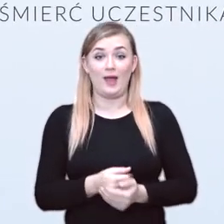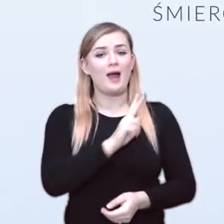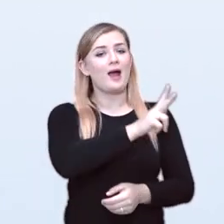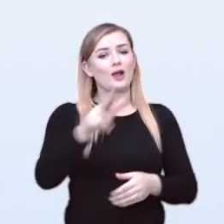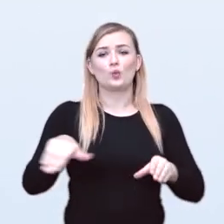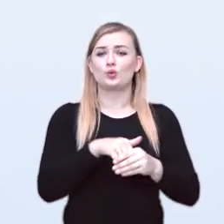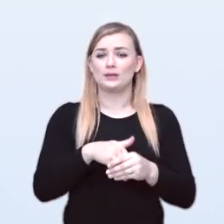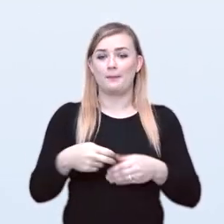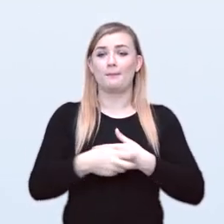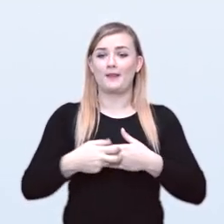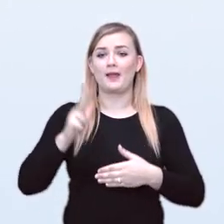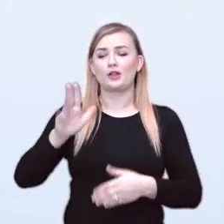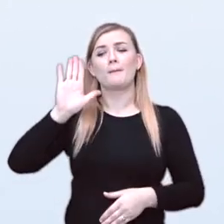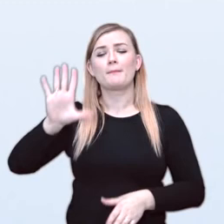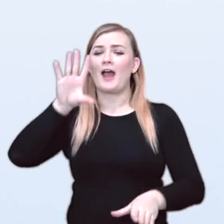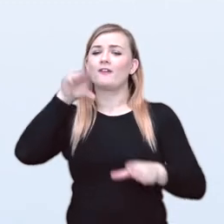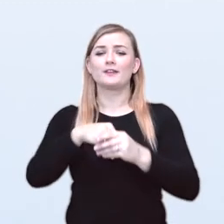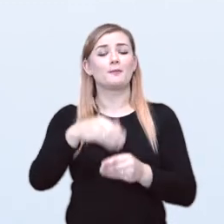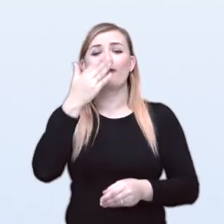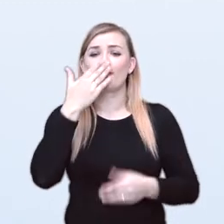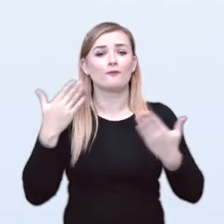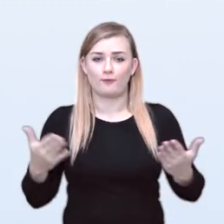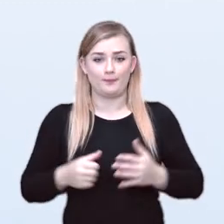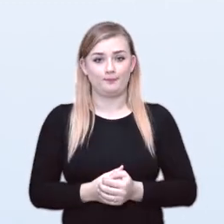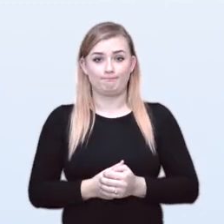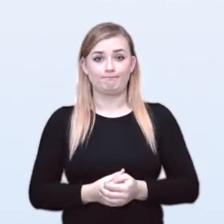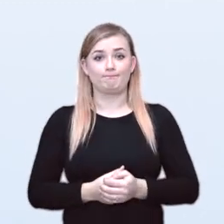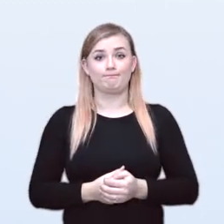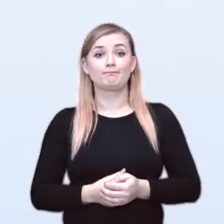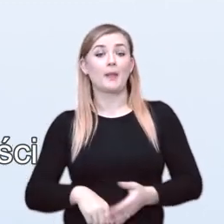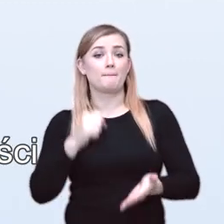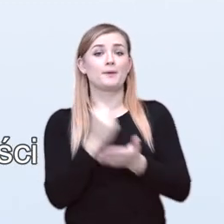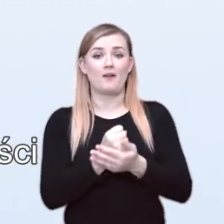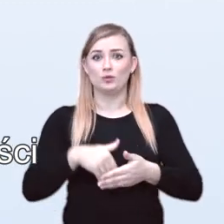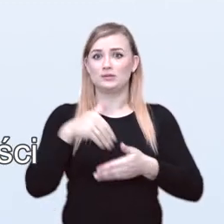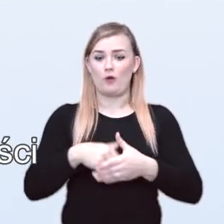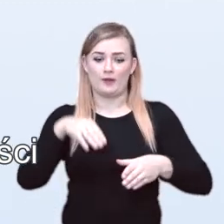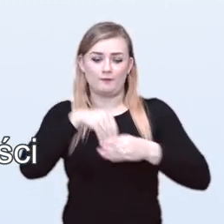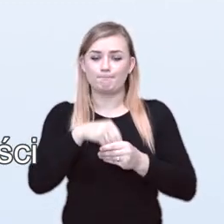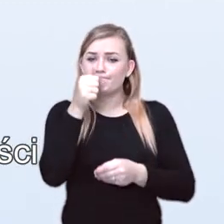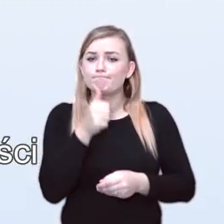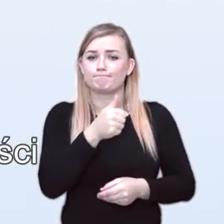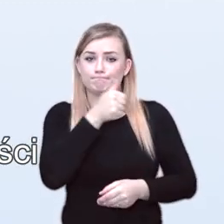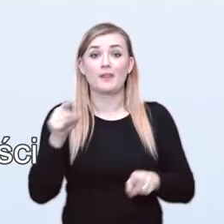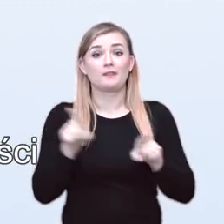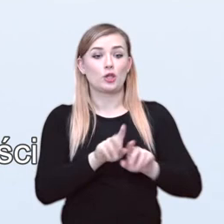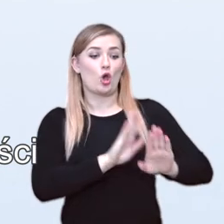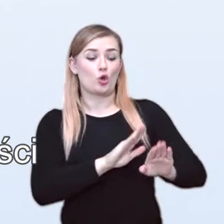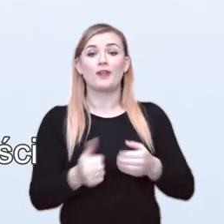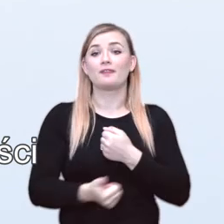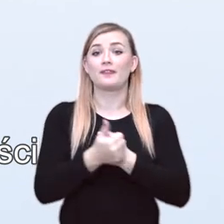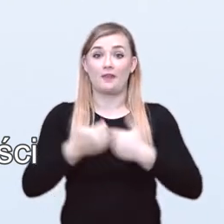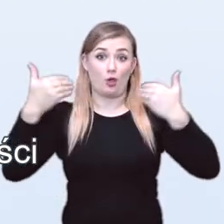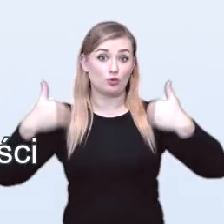ochrony ubezpieczeniowej. Każdy uczestnik badania klinicznego ma prawo do zachowania pełni anonimowości